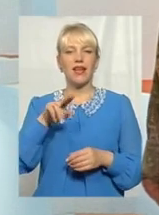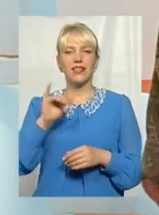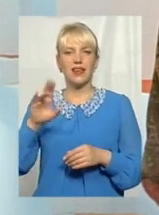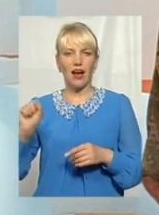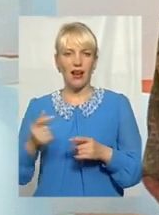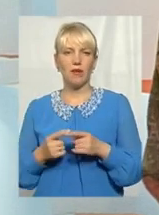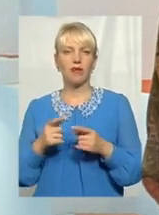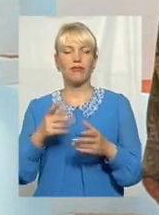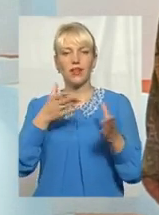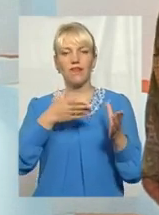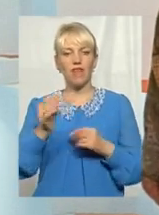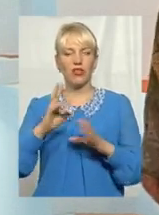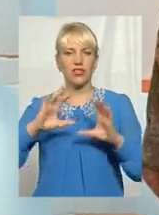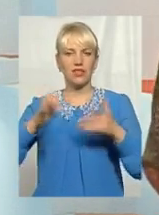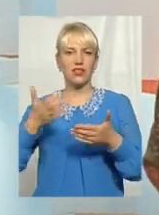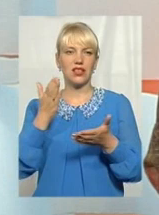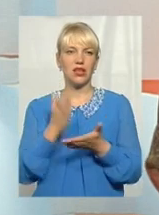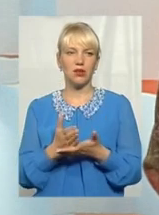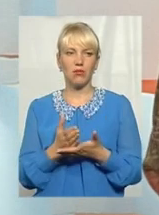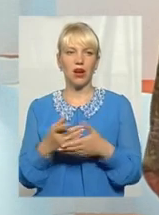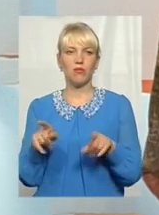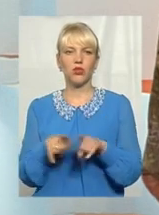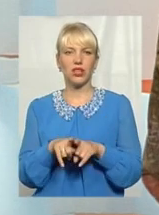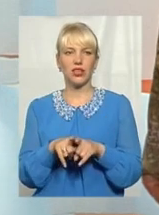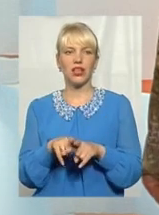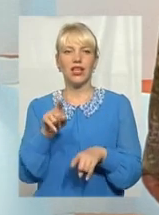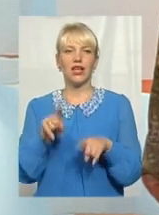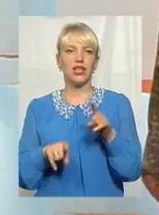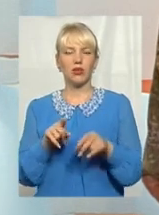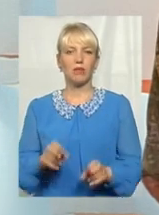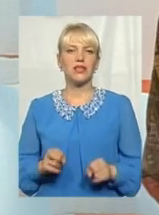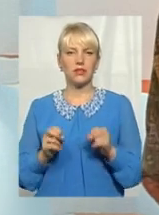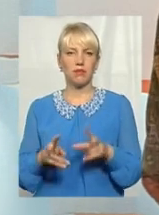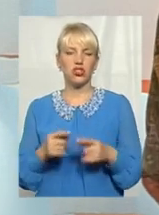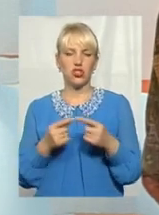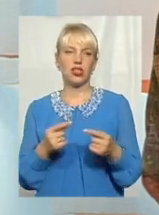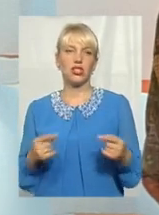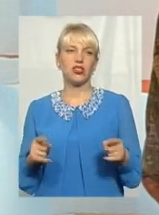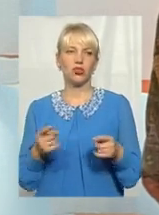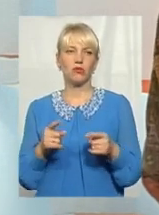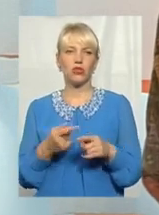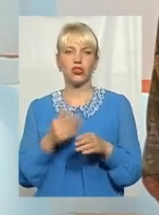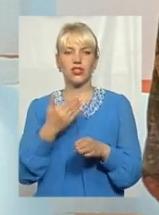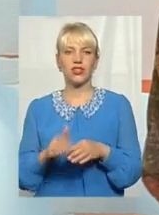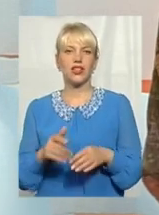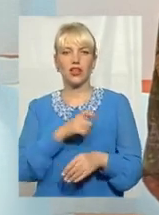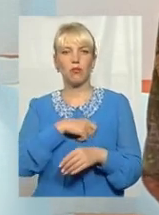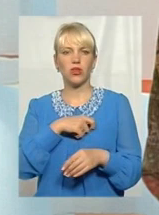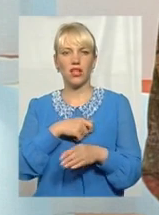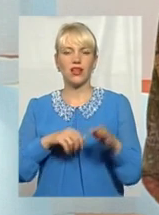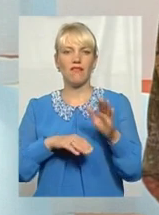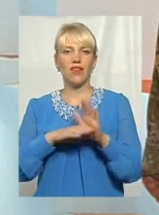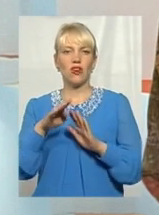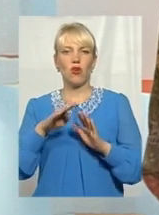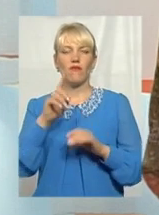отримуємо деякі такі іноді небезпечні речі. Адже частина депутатів Верховної Ради